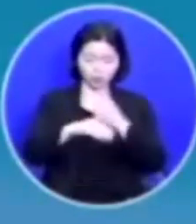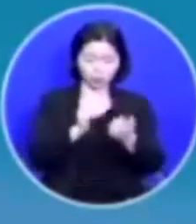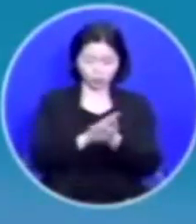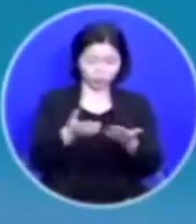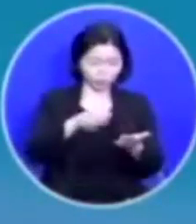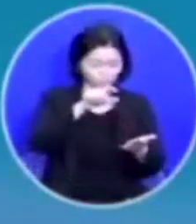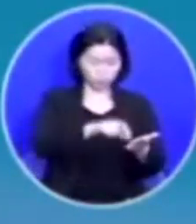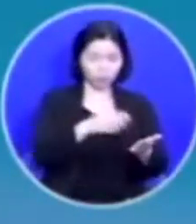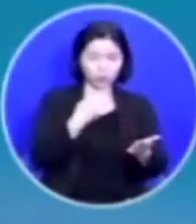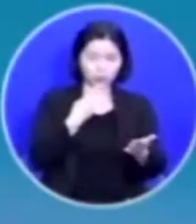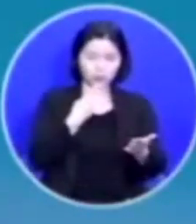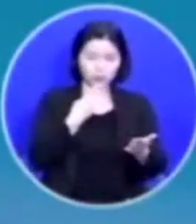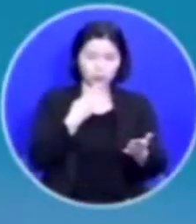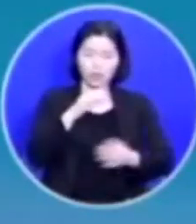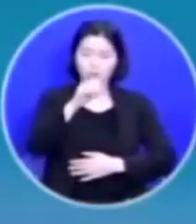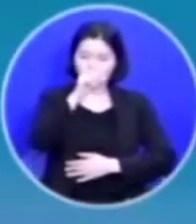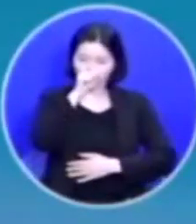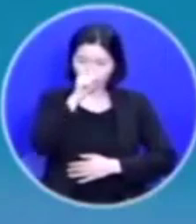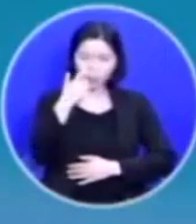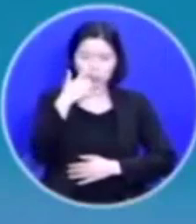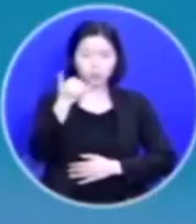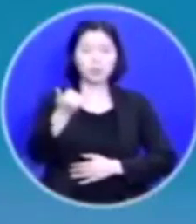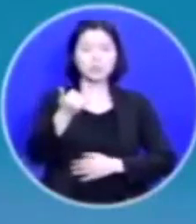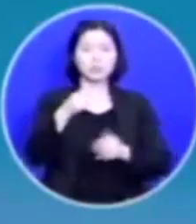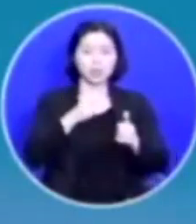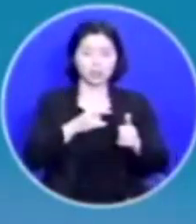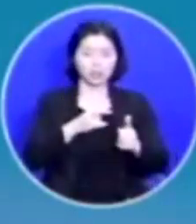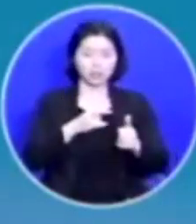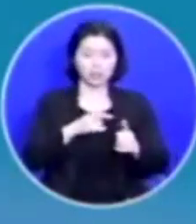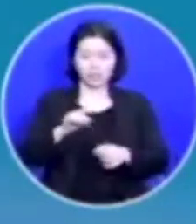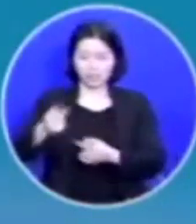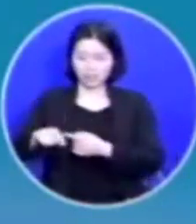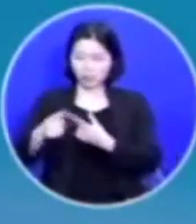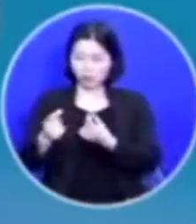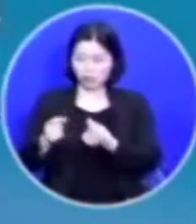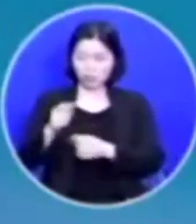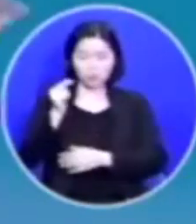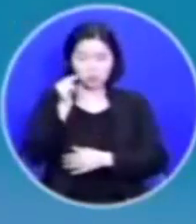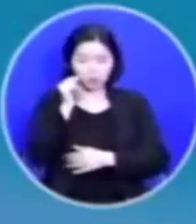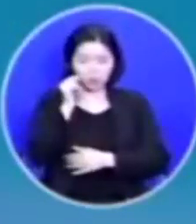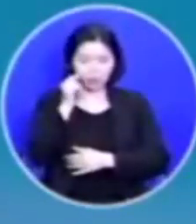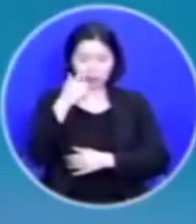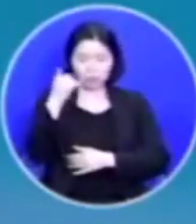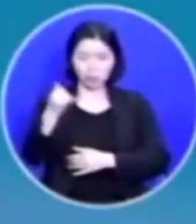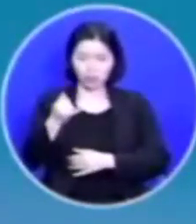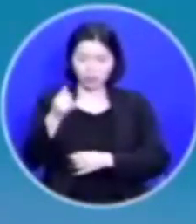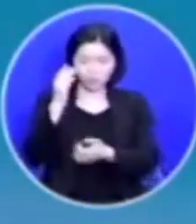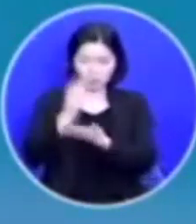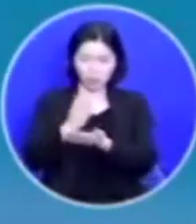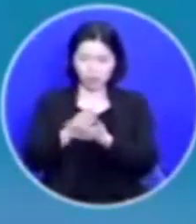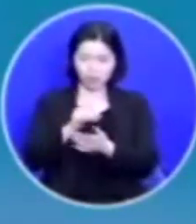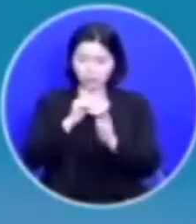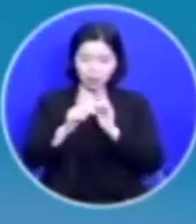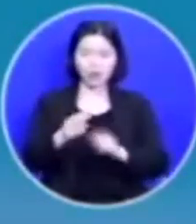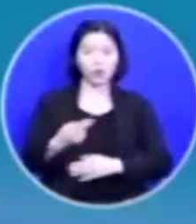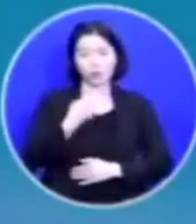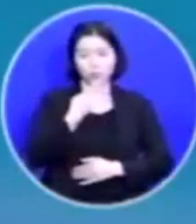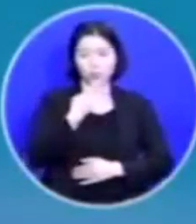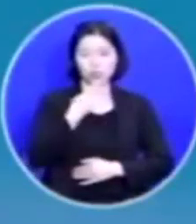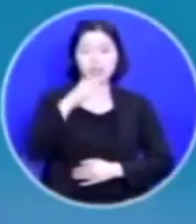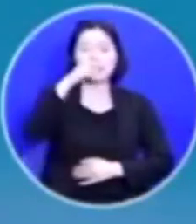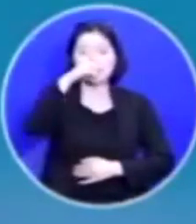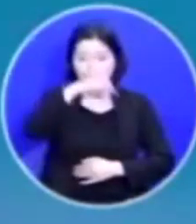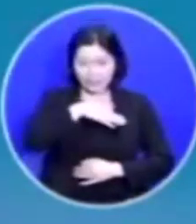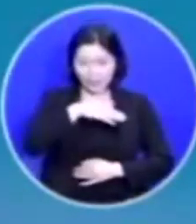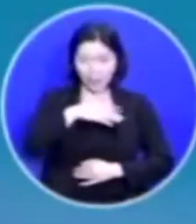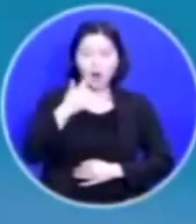좋은 부모님에게는 하고 그렇지 못한 부모에게는 안 해도 된다고 성경은 말하고 있지 않습니다 그냥 부모에게